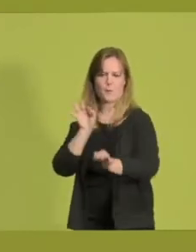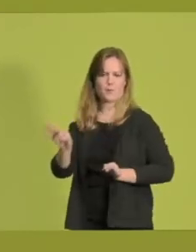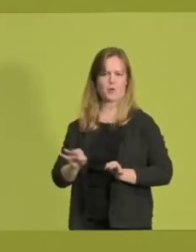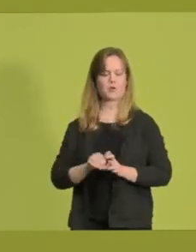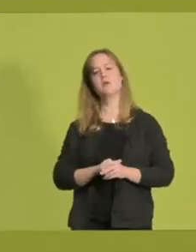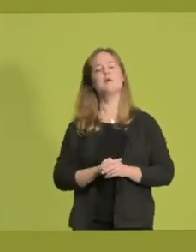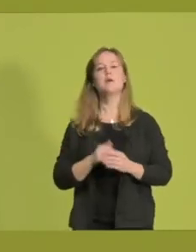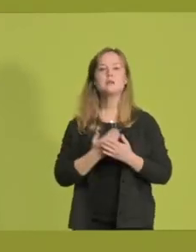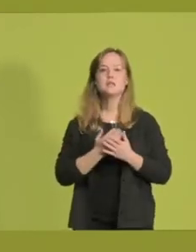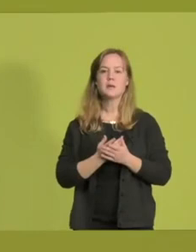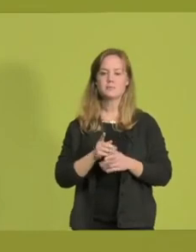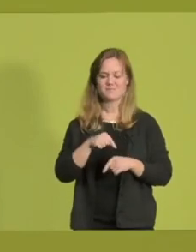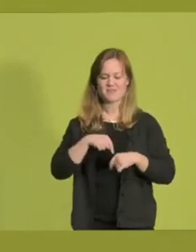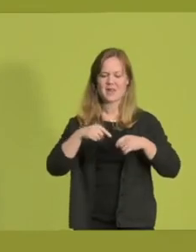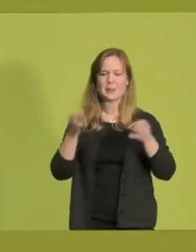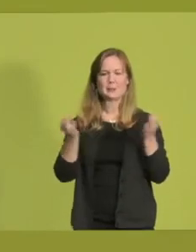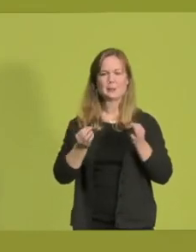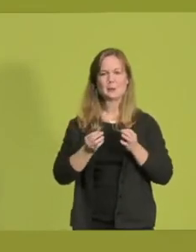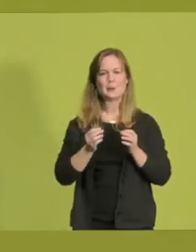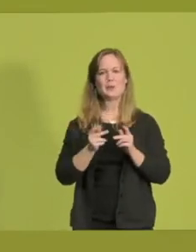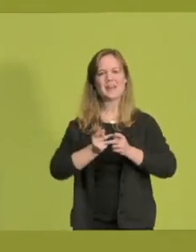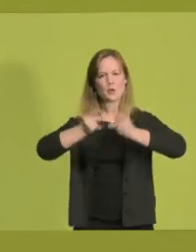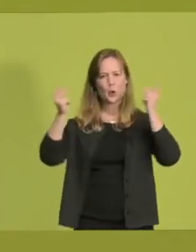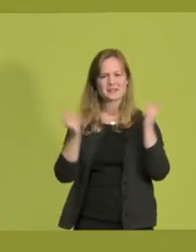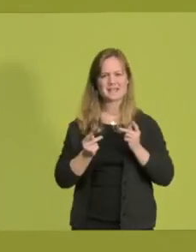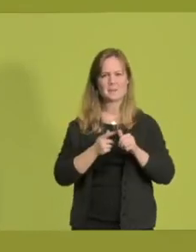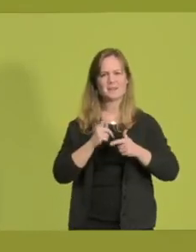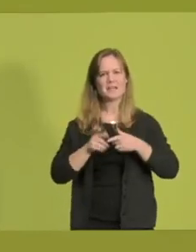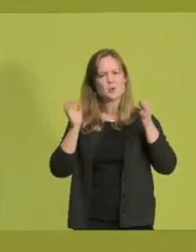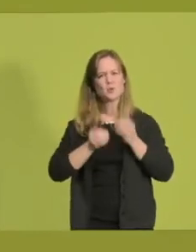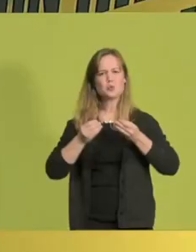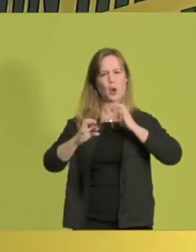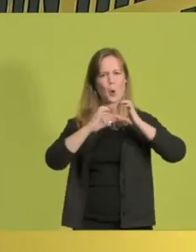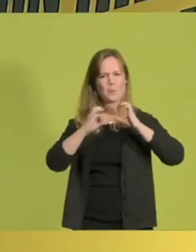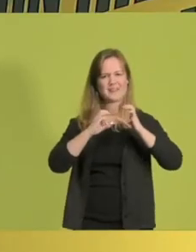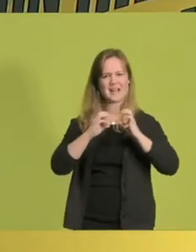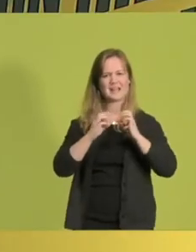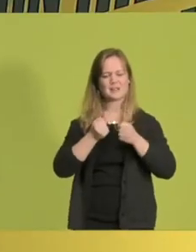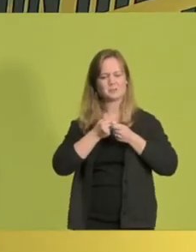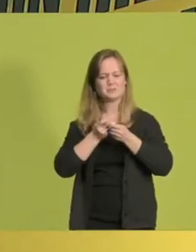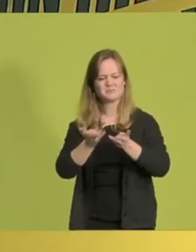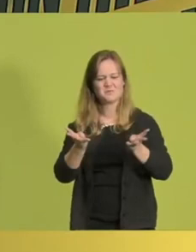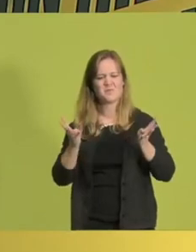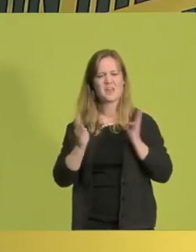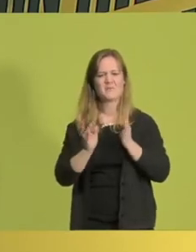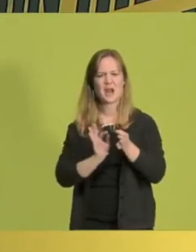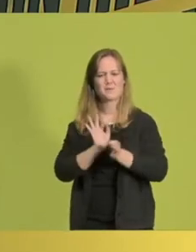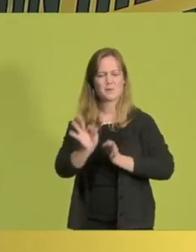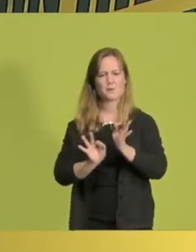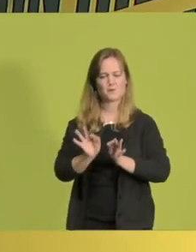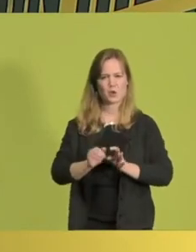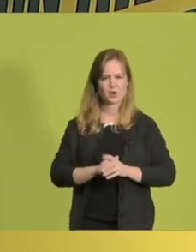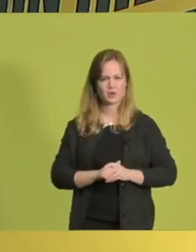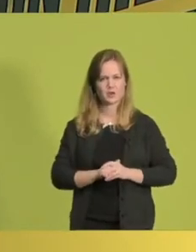unseren grünen Konzepten, mit guter Kommunikation und mit Köpfen, die für die Vielfalt unserer Themen, aber auch für